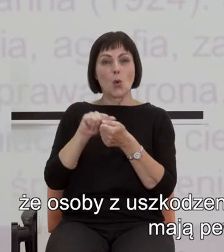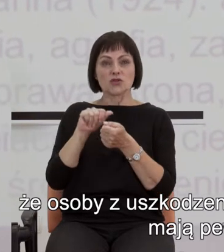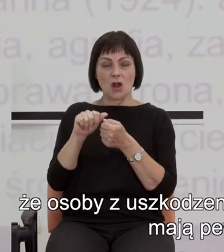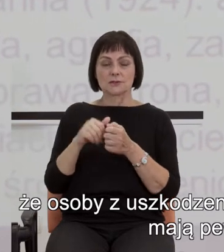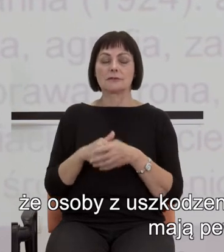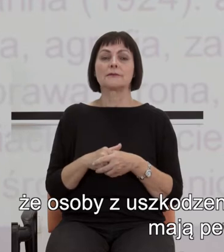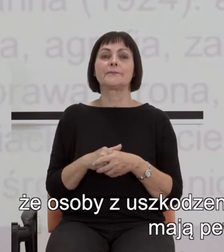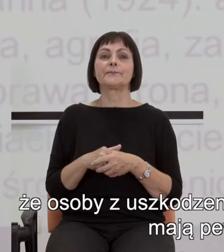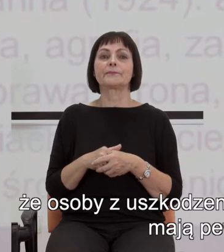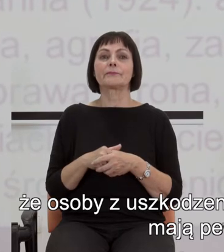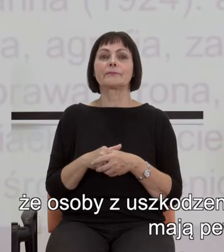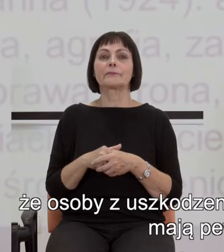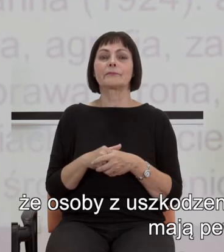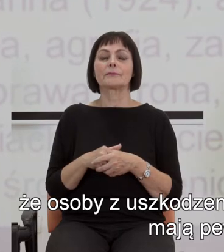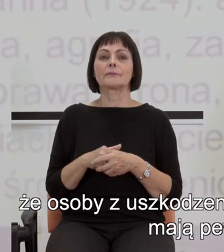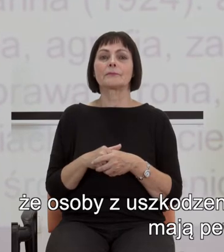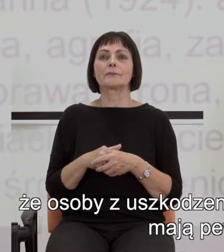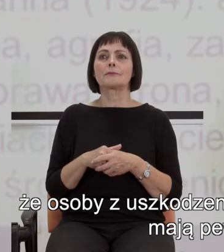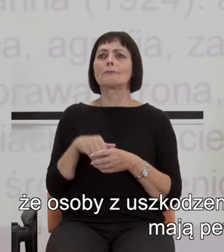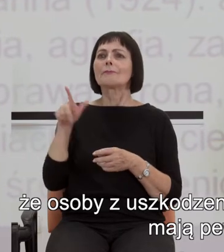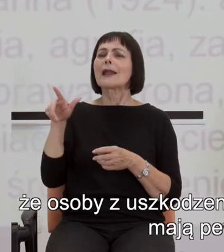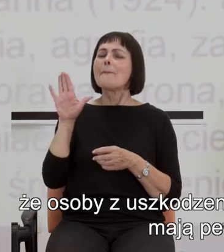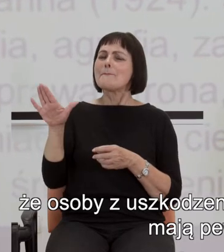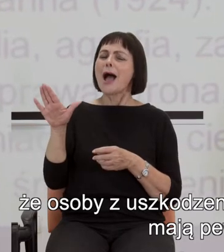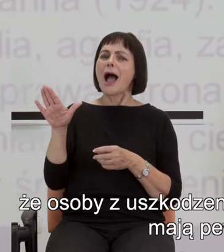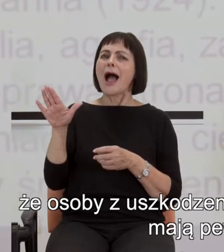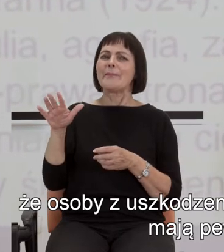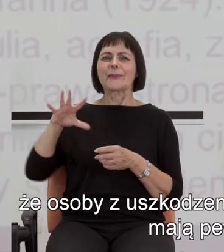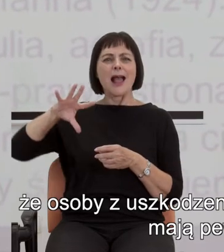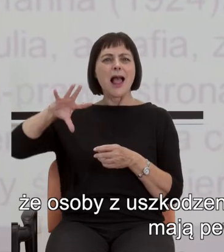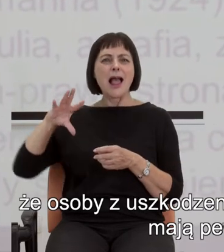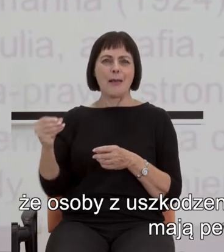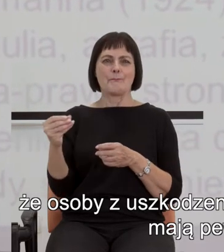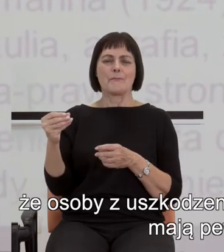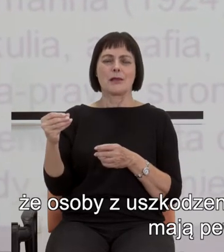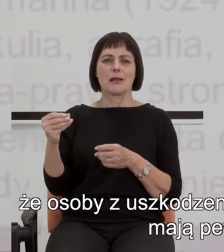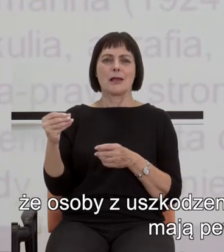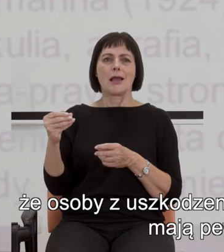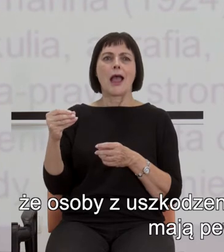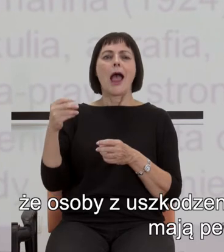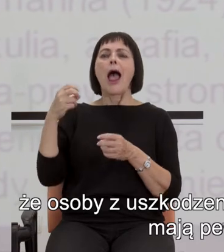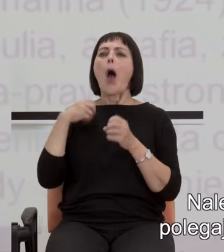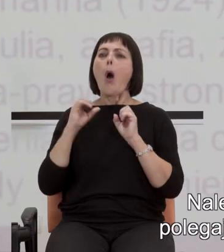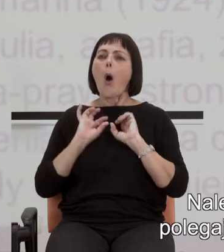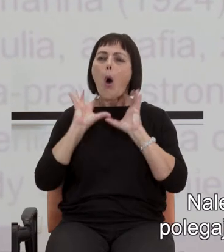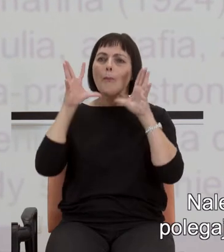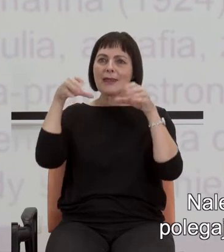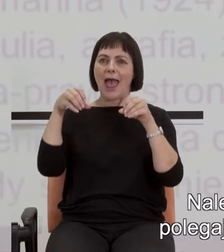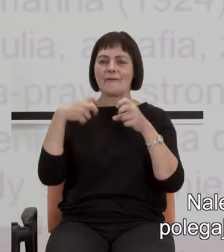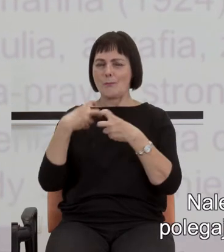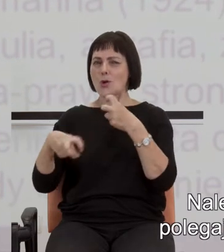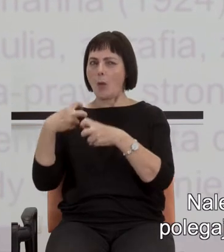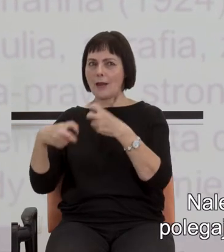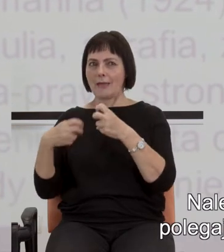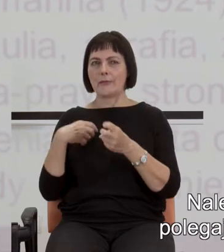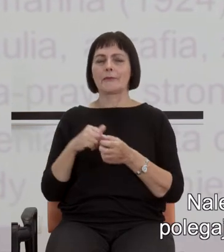płata ciemieniowego, mają pewien bardzo specyficzny zestaw objawów. Należą do